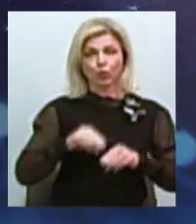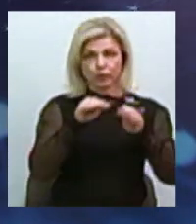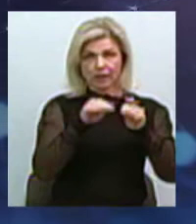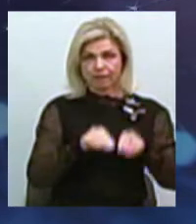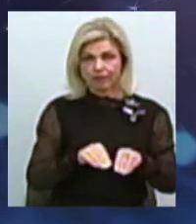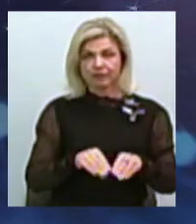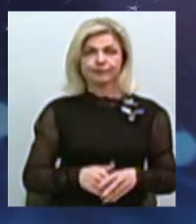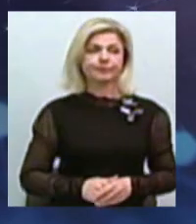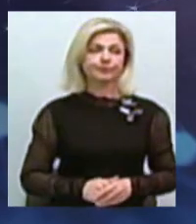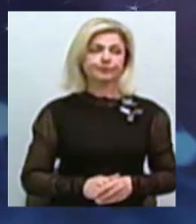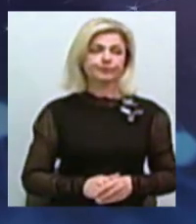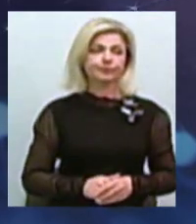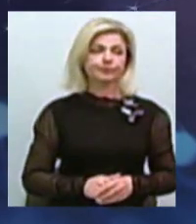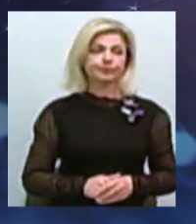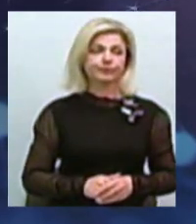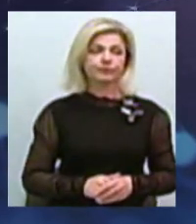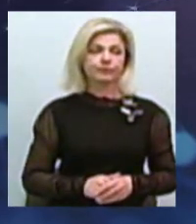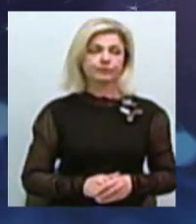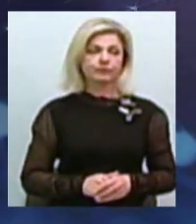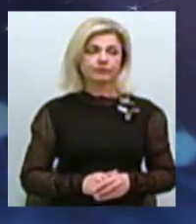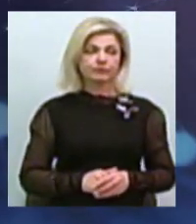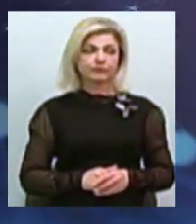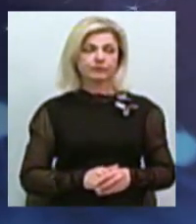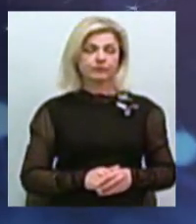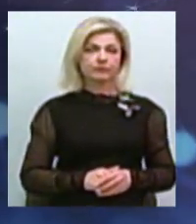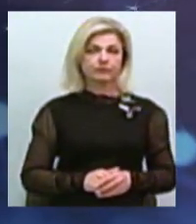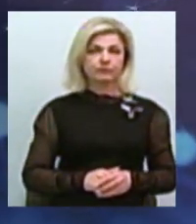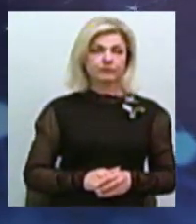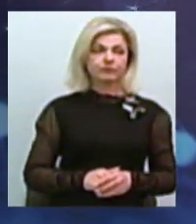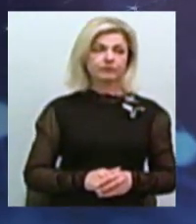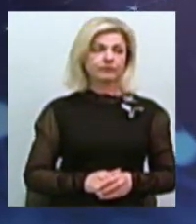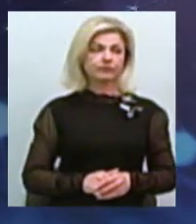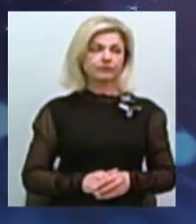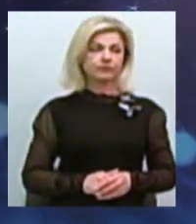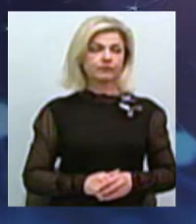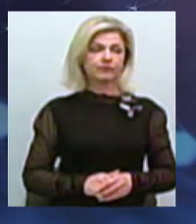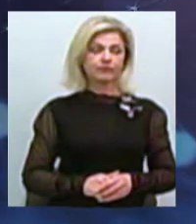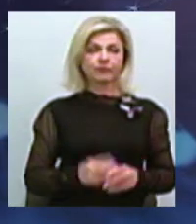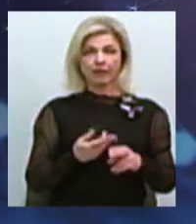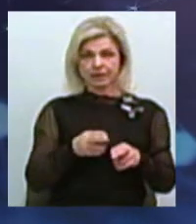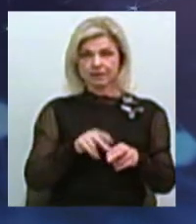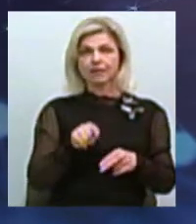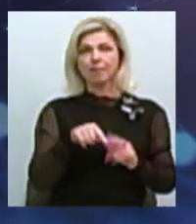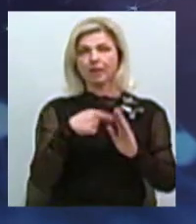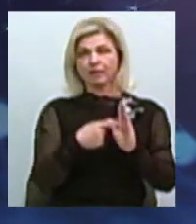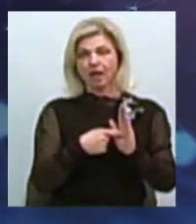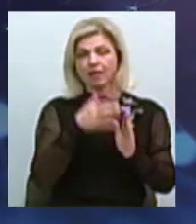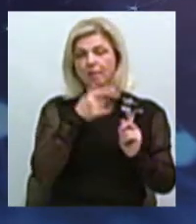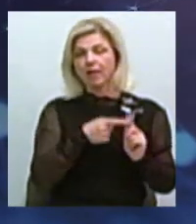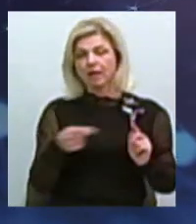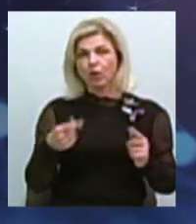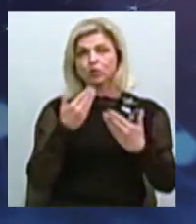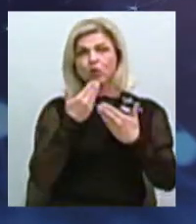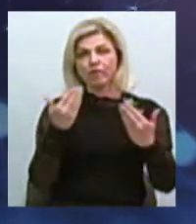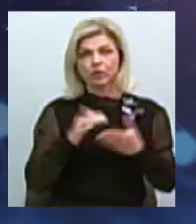сказати. Хоча це і видання «Періоду Радянського Союзу». Там є